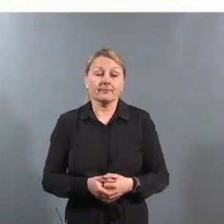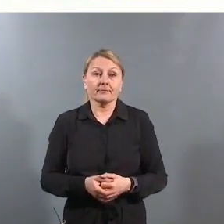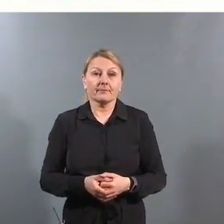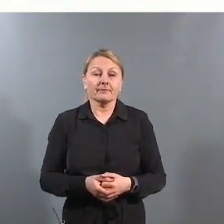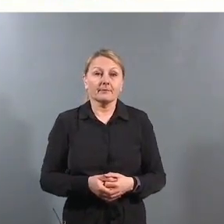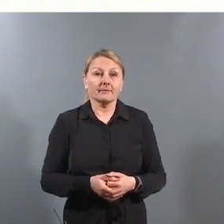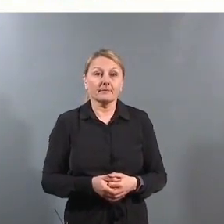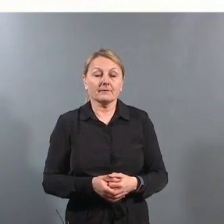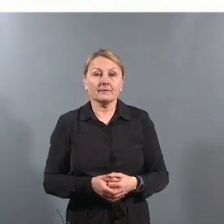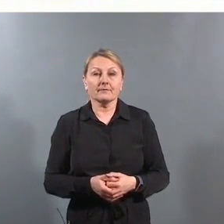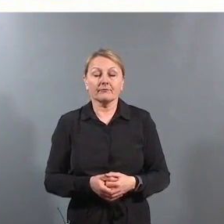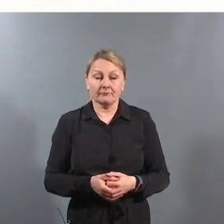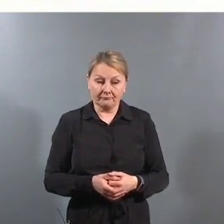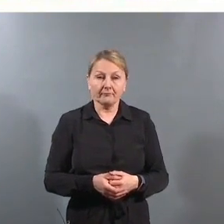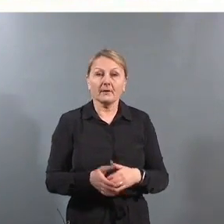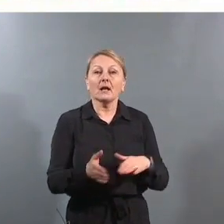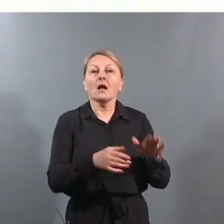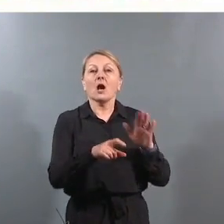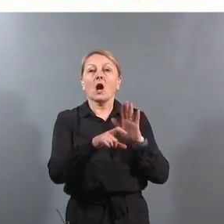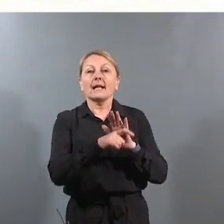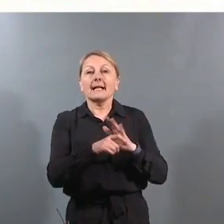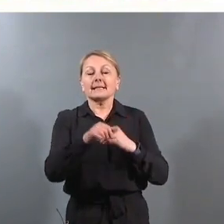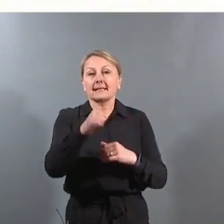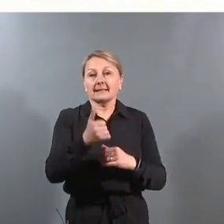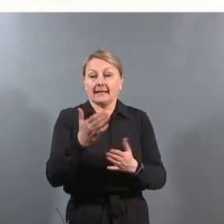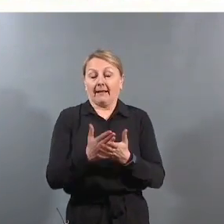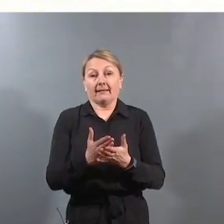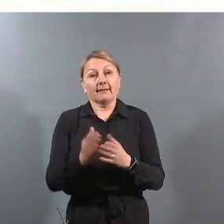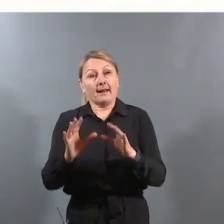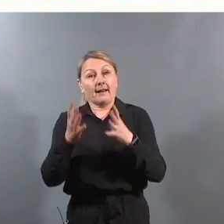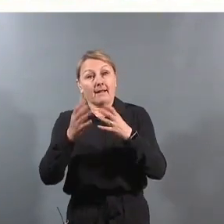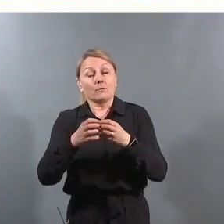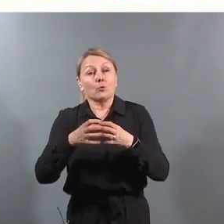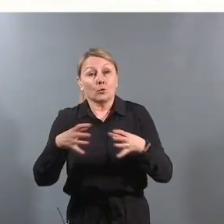Så er det artikkel 6 som er retten til liv og utvikling.